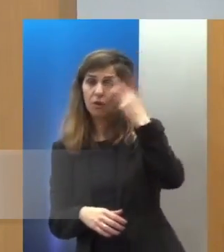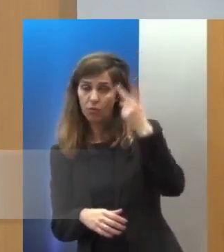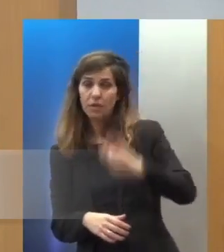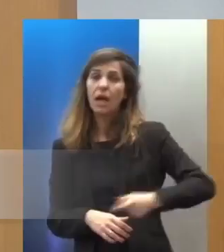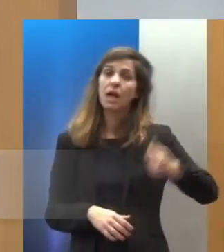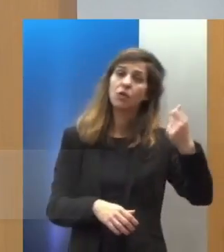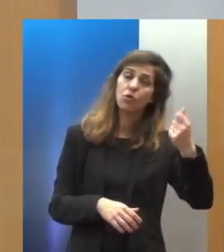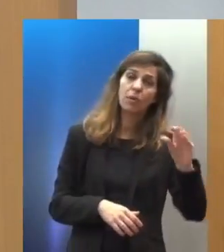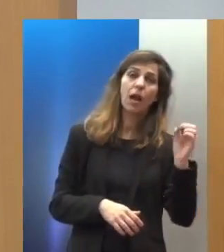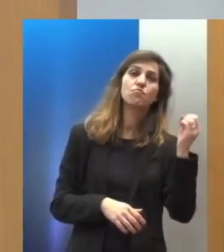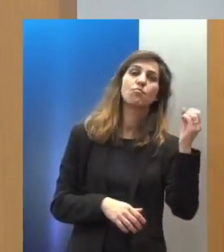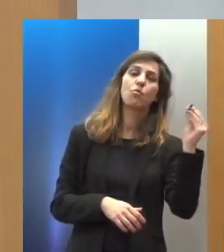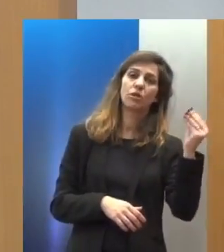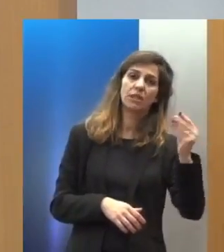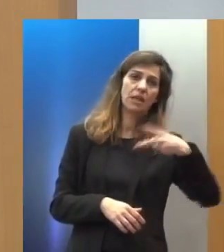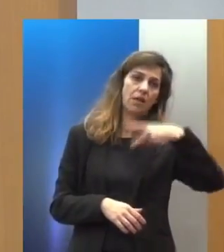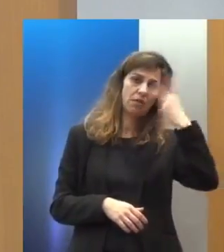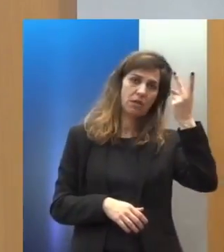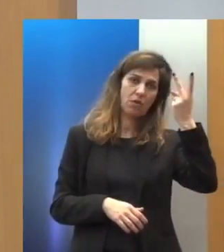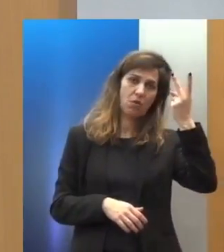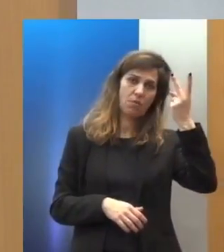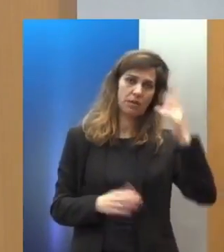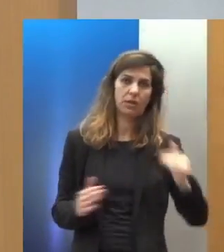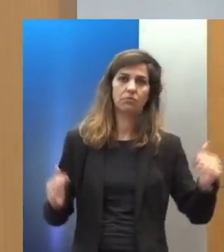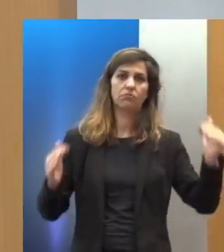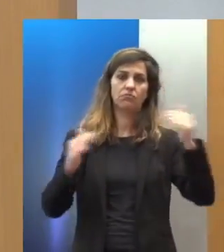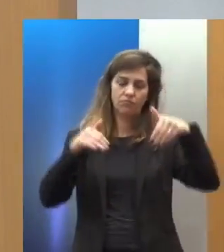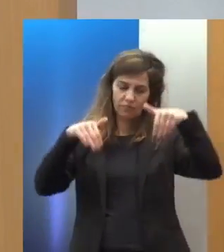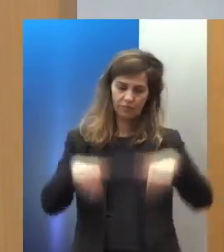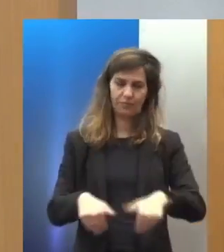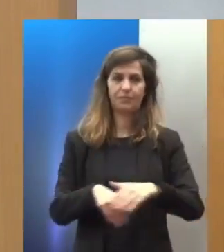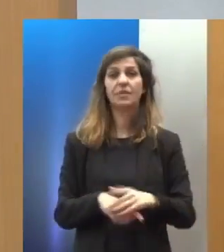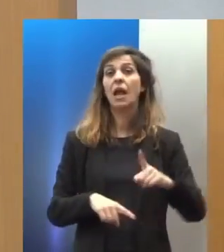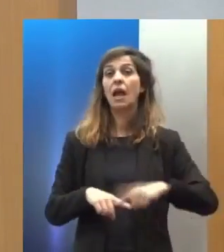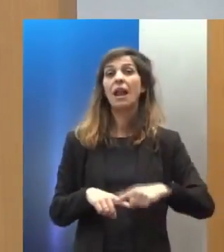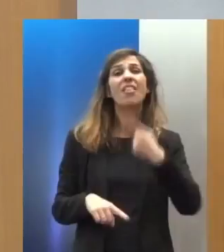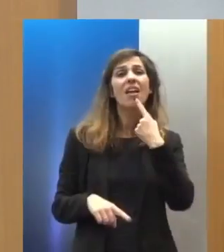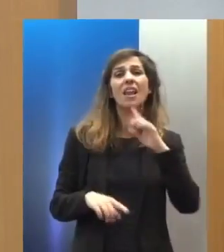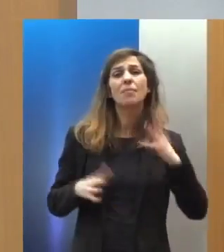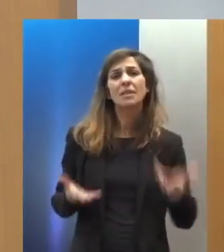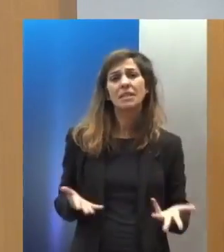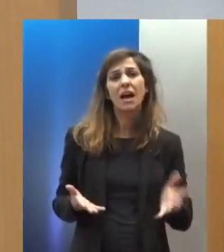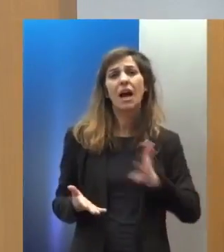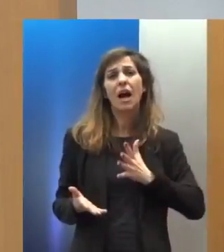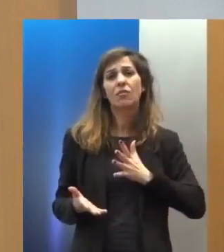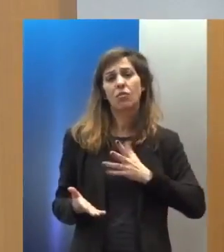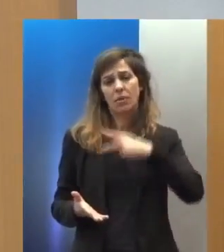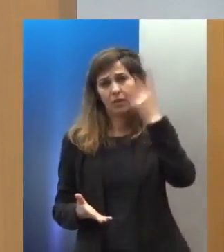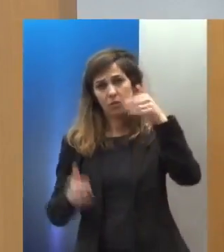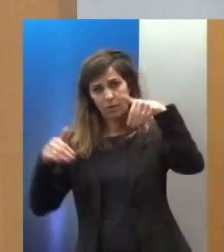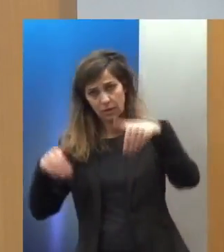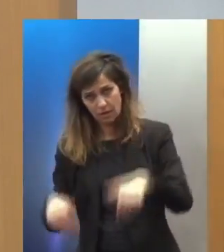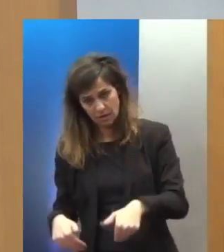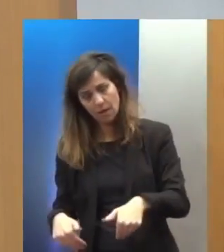Η Ελλάδα θεωρεί ότι ο σεβασμός των ανθρωπίνων δικαιωμάτων, η προαγωγή της δημοκρατίας και του κράτους δικαίου